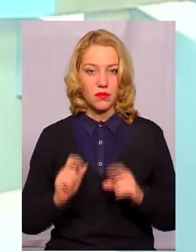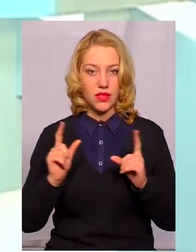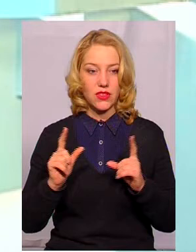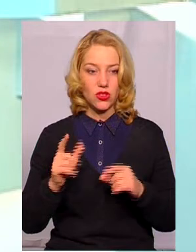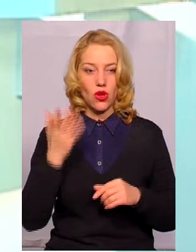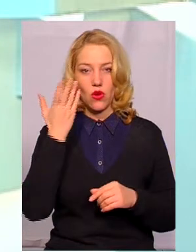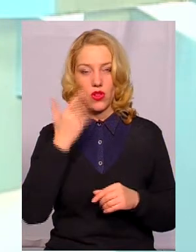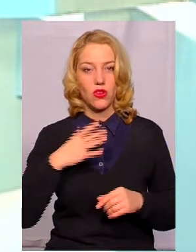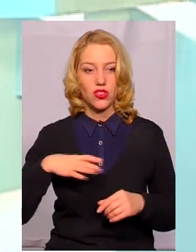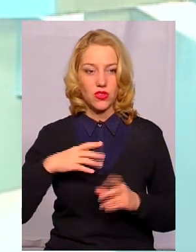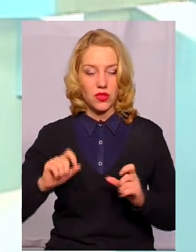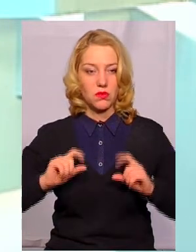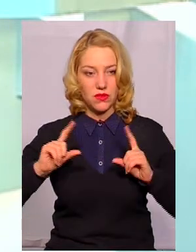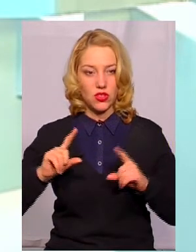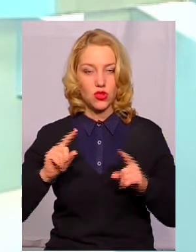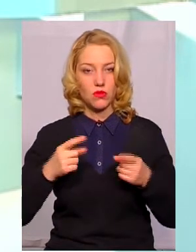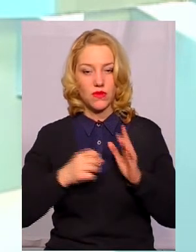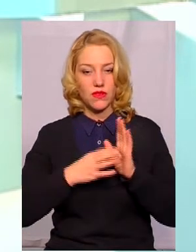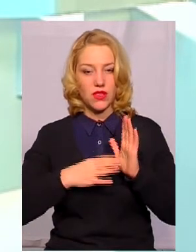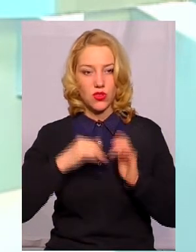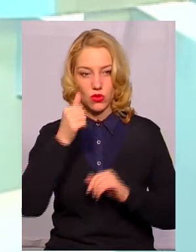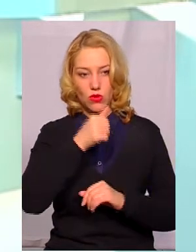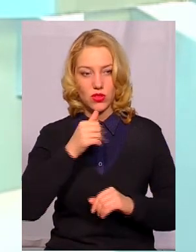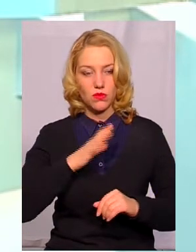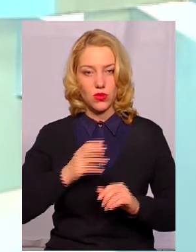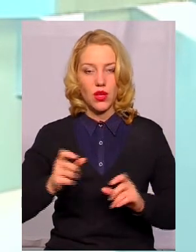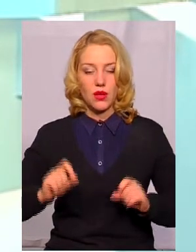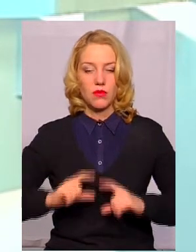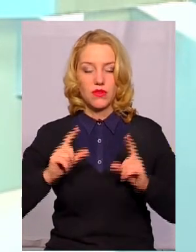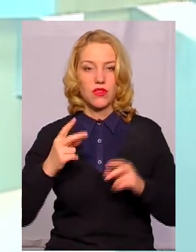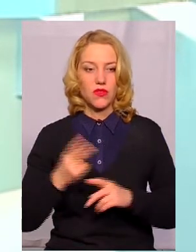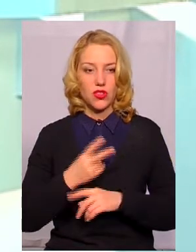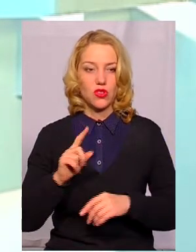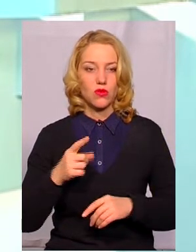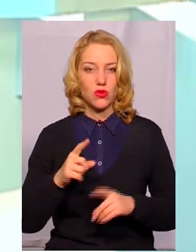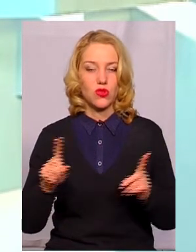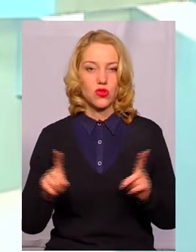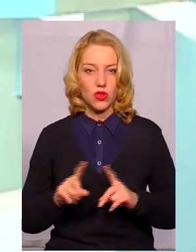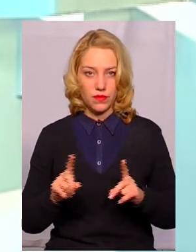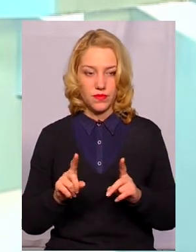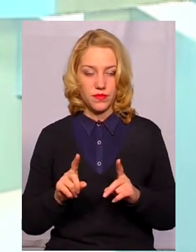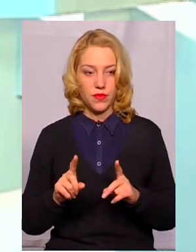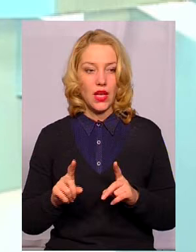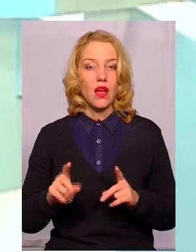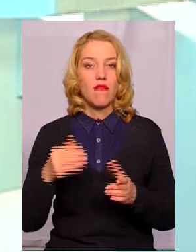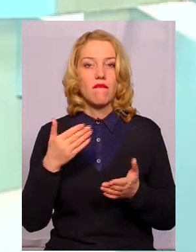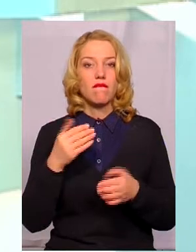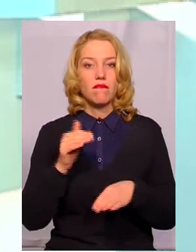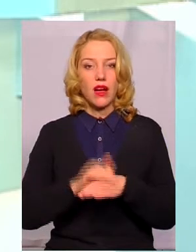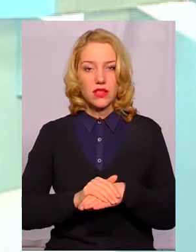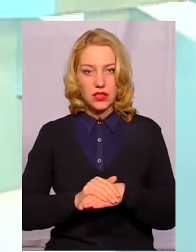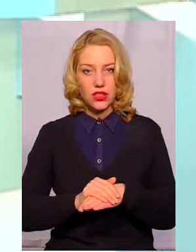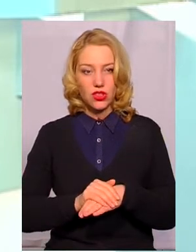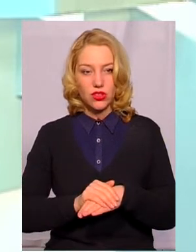чому в 2019 році двічі підвищувалися тарифи? Тому що, фактично,